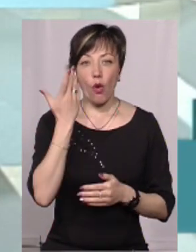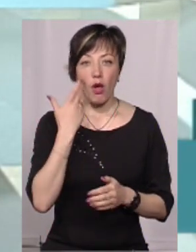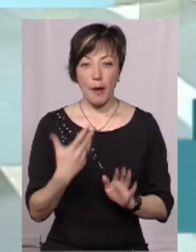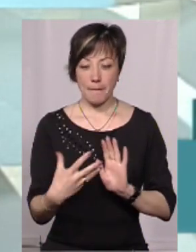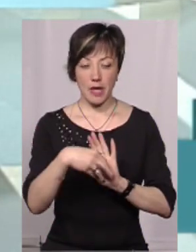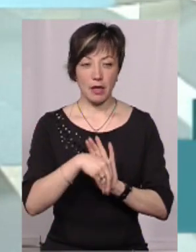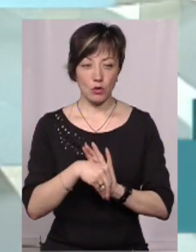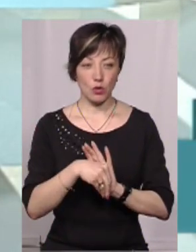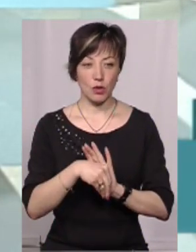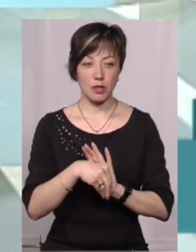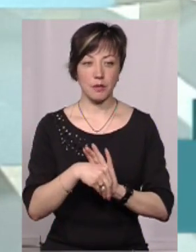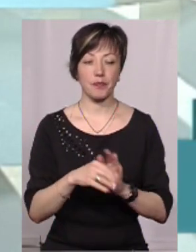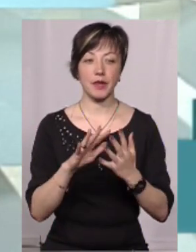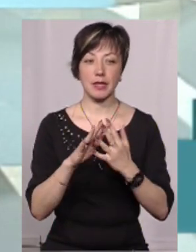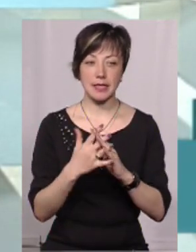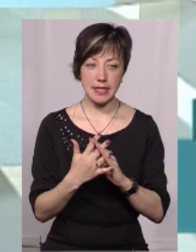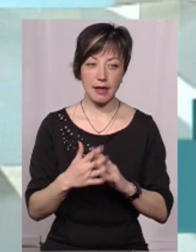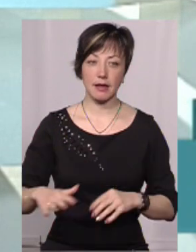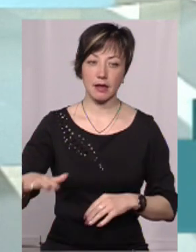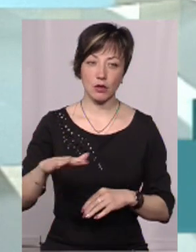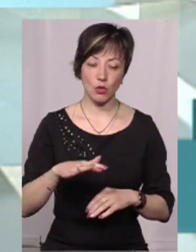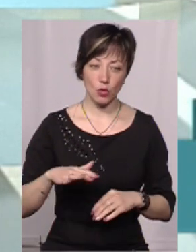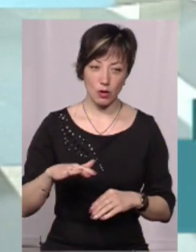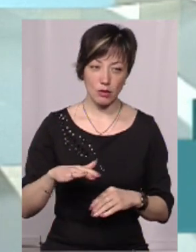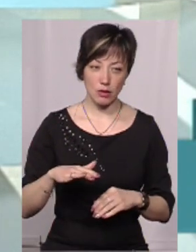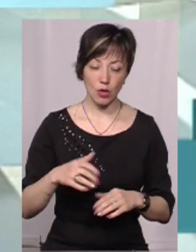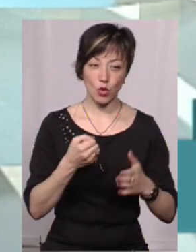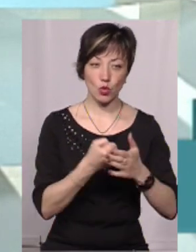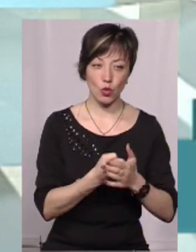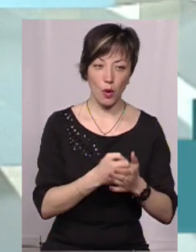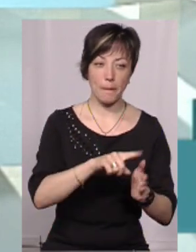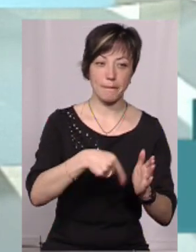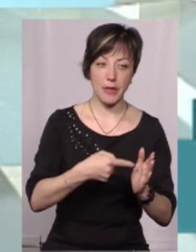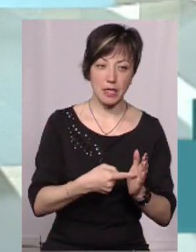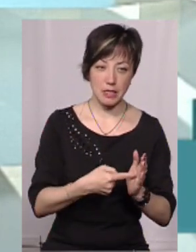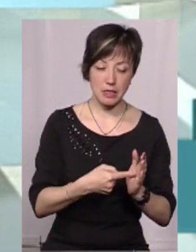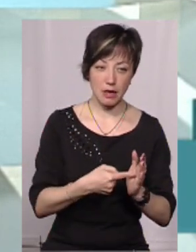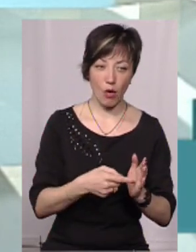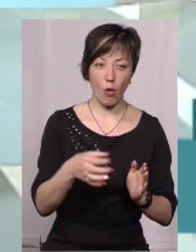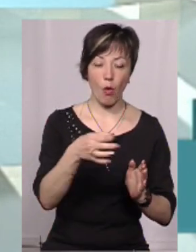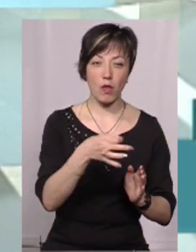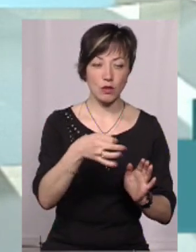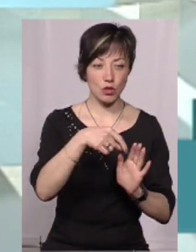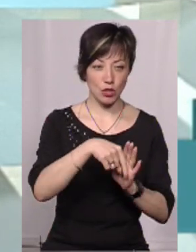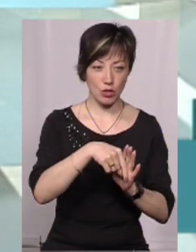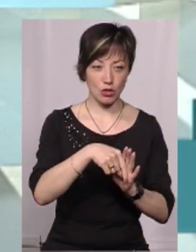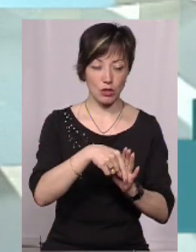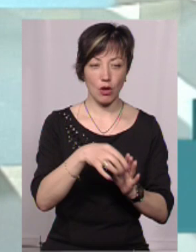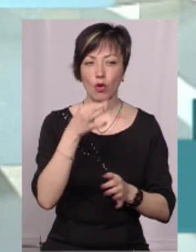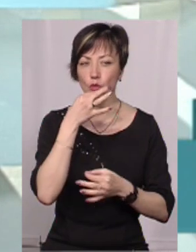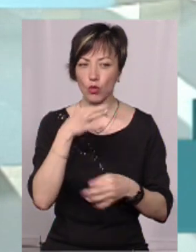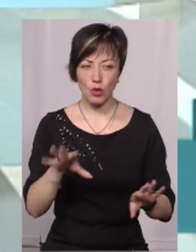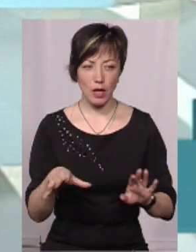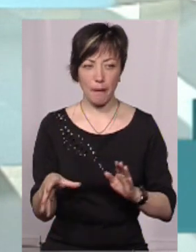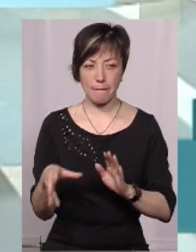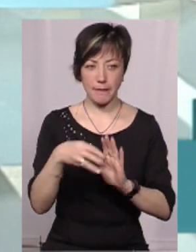приєднується сільська територія або селищна до міста обласного значення, будь-яке